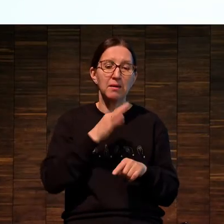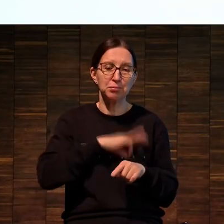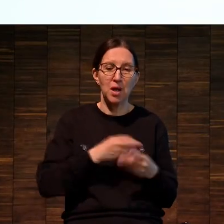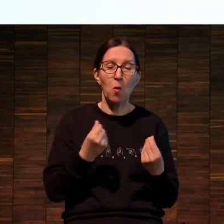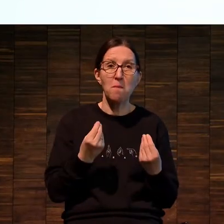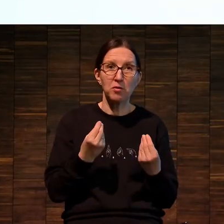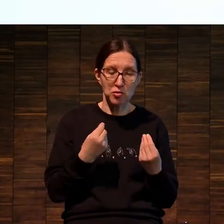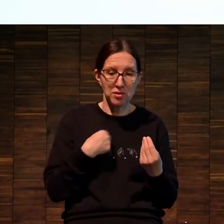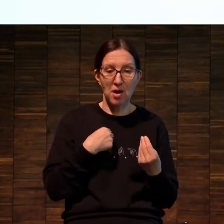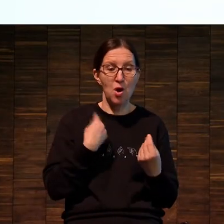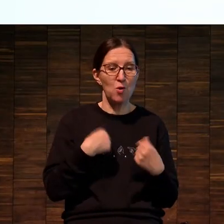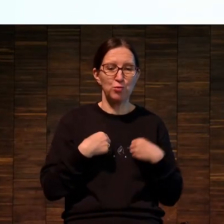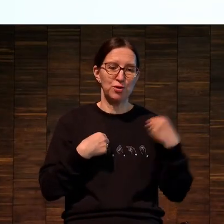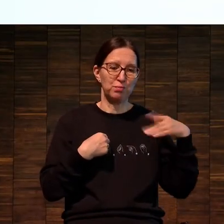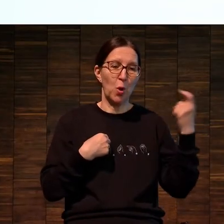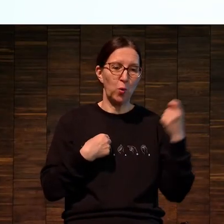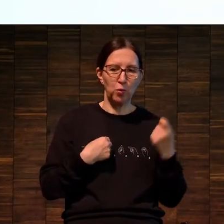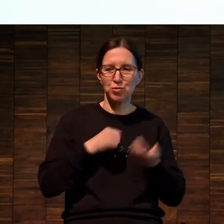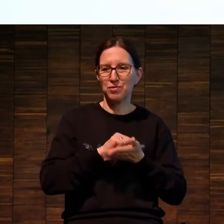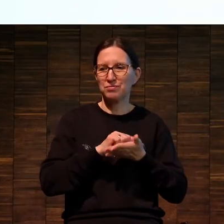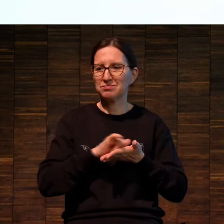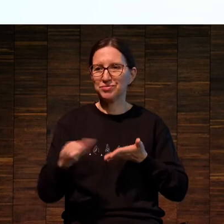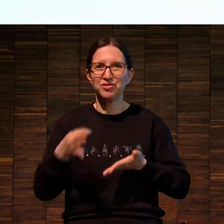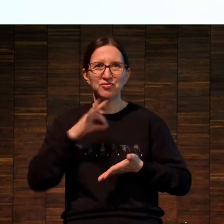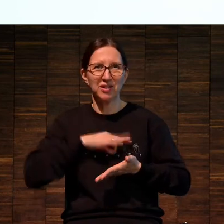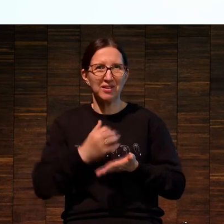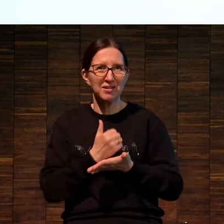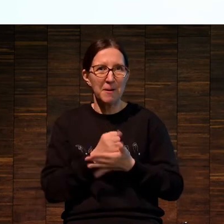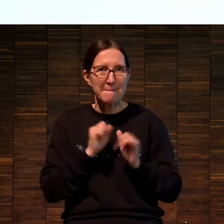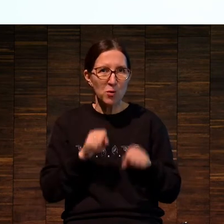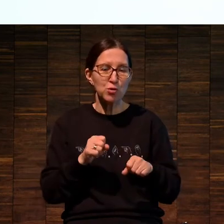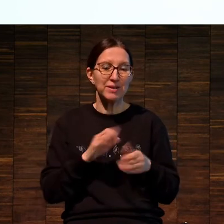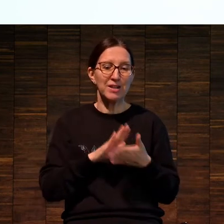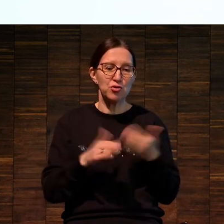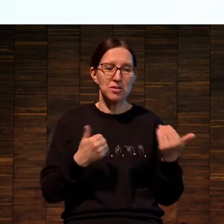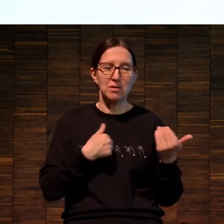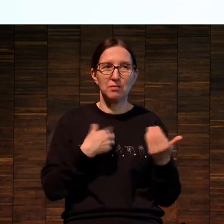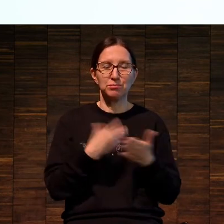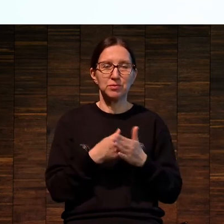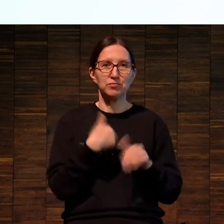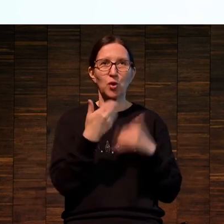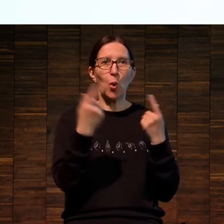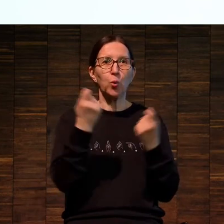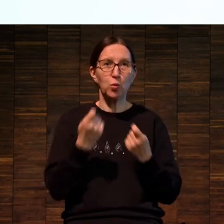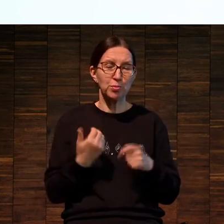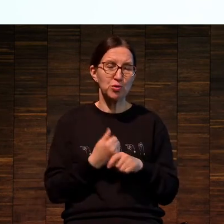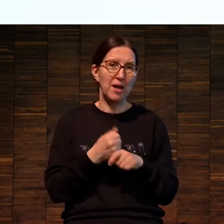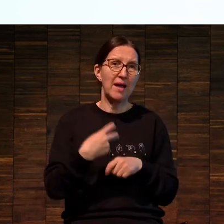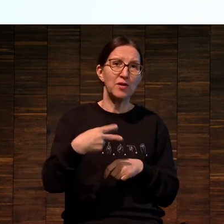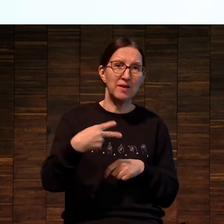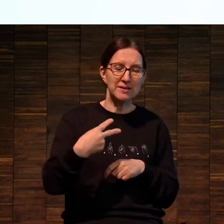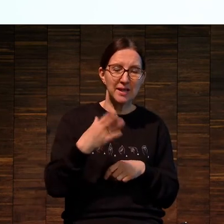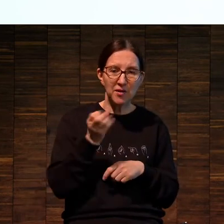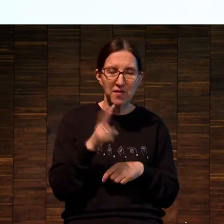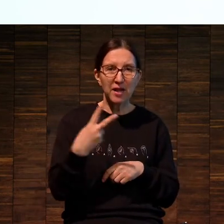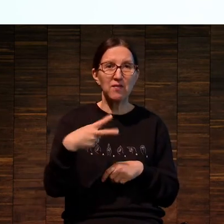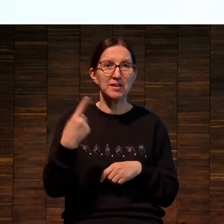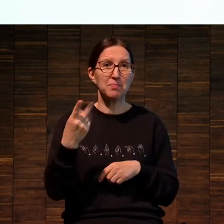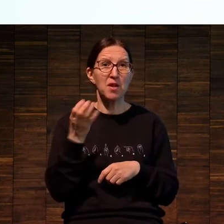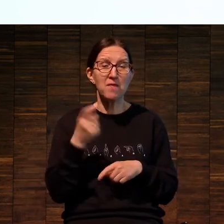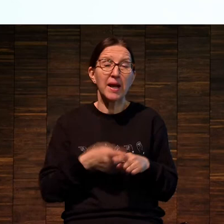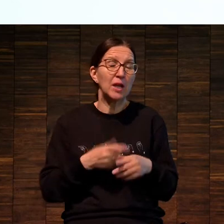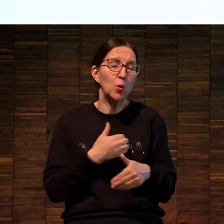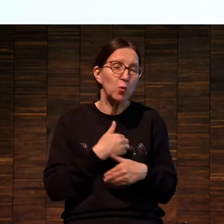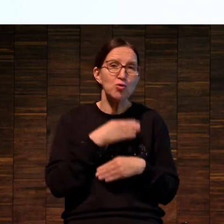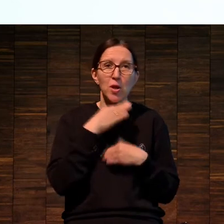коммерческих, и чисто художнических. Потому что все-таки 20-й век, 21-й век, это как